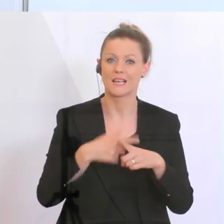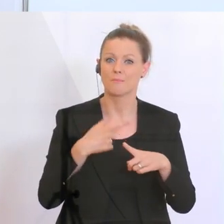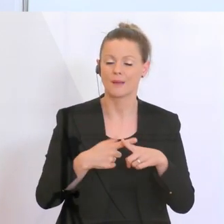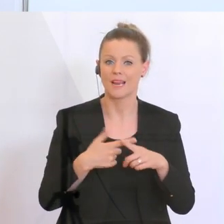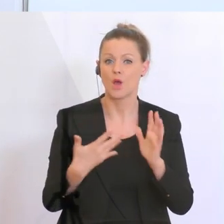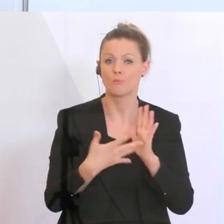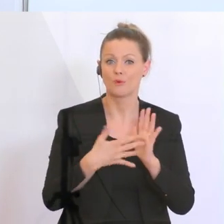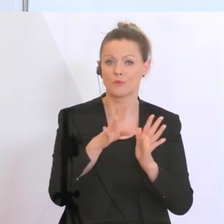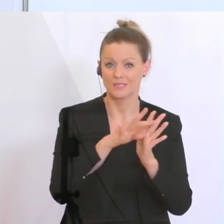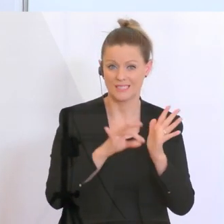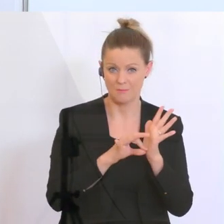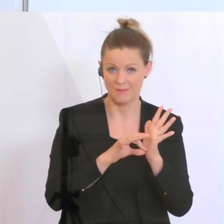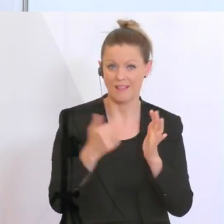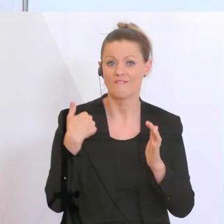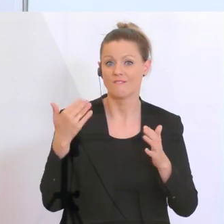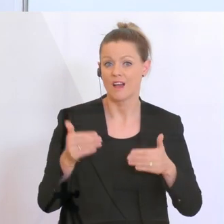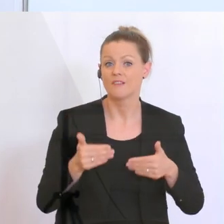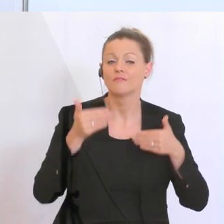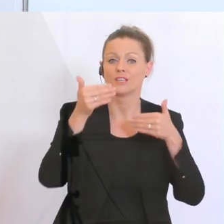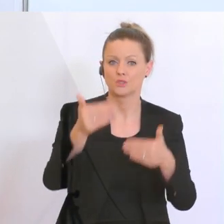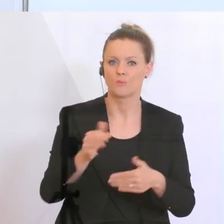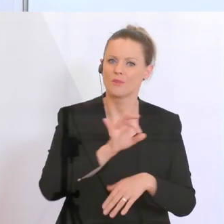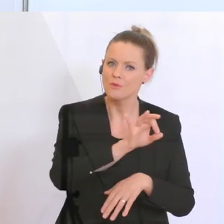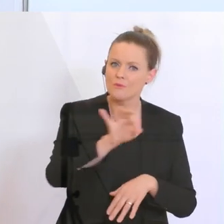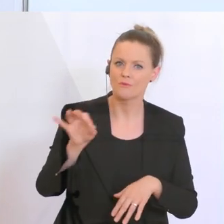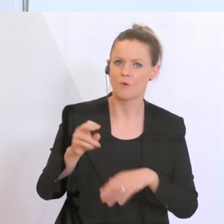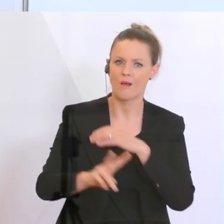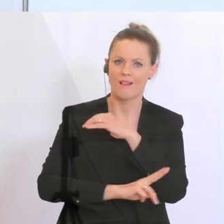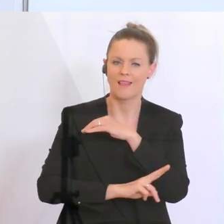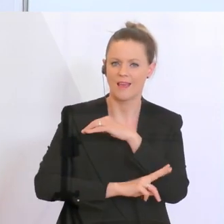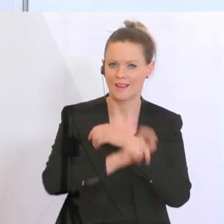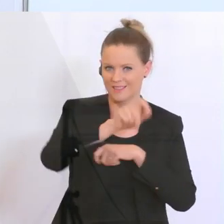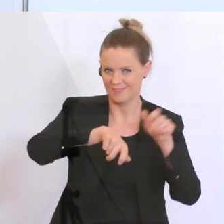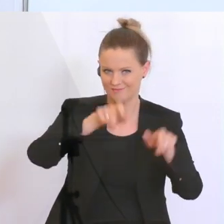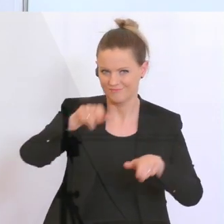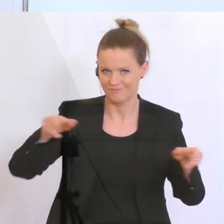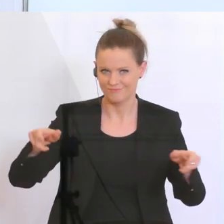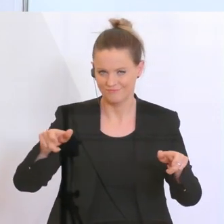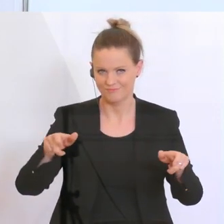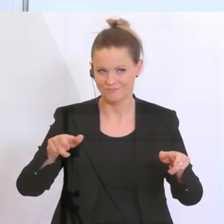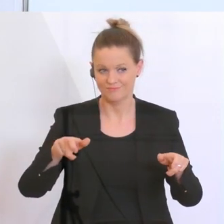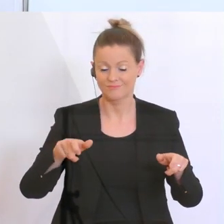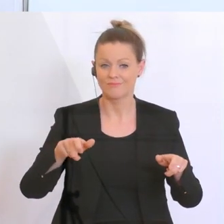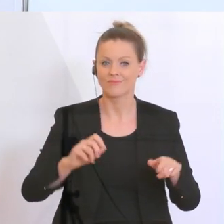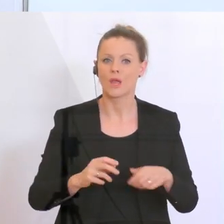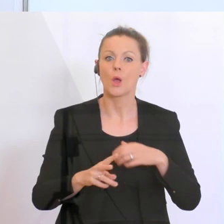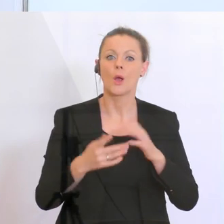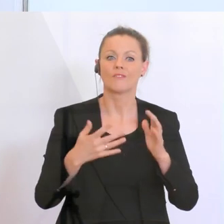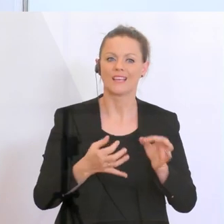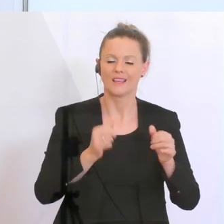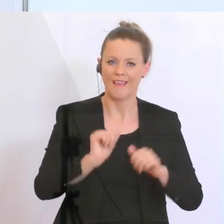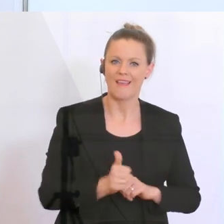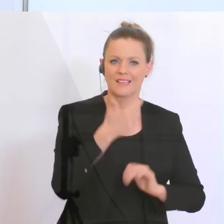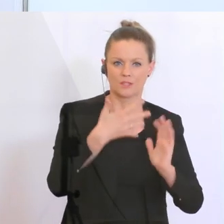gehabt hätten und der verschoben wurde. Für diese Lehrlinge werden wir genau für diese Zeit zwischen ursprünglichem Prüfungstermin